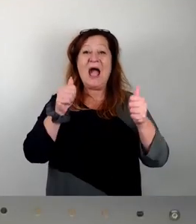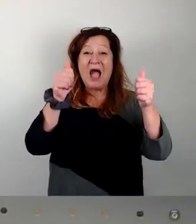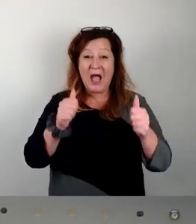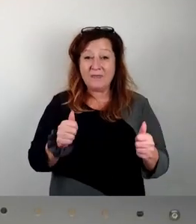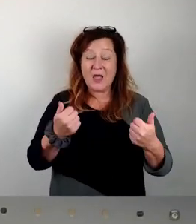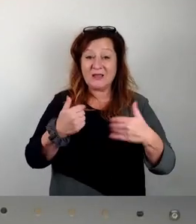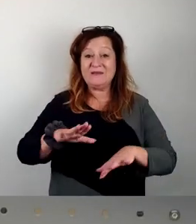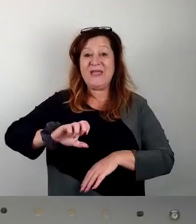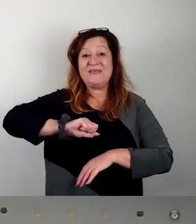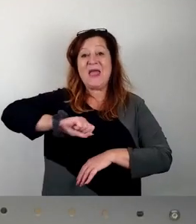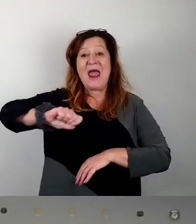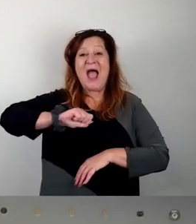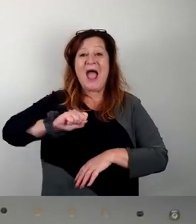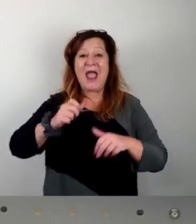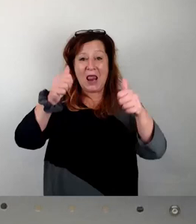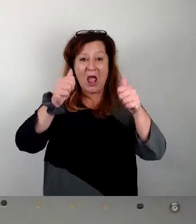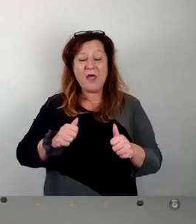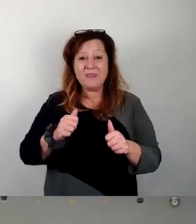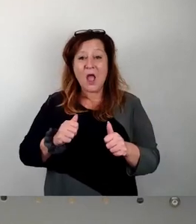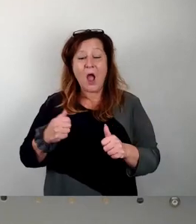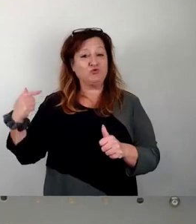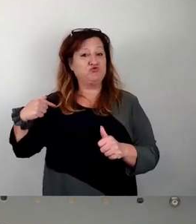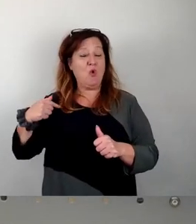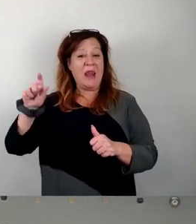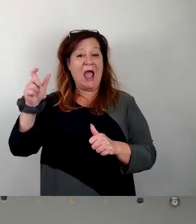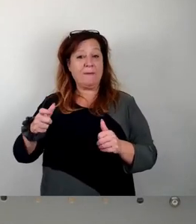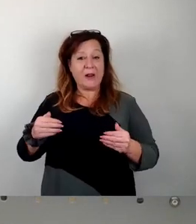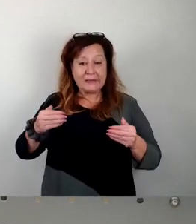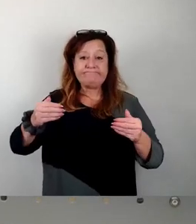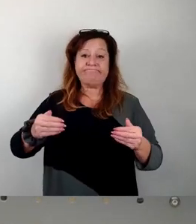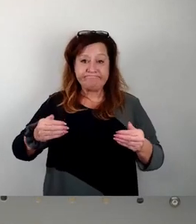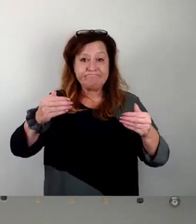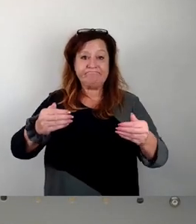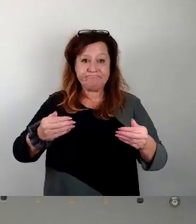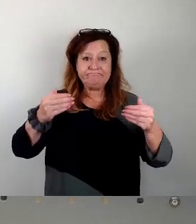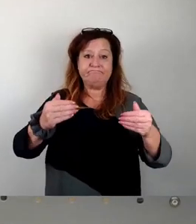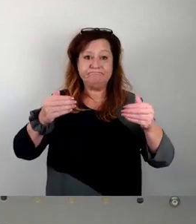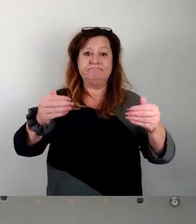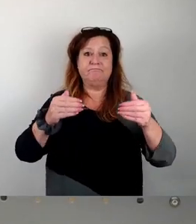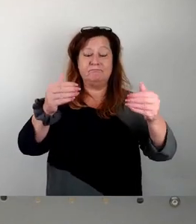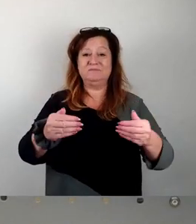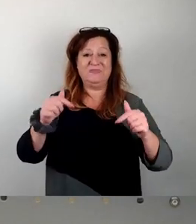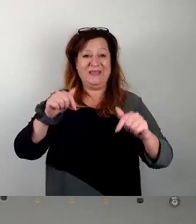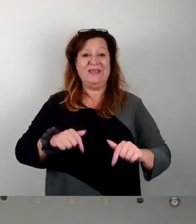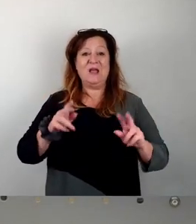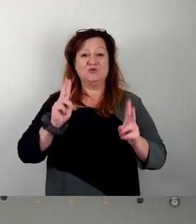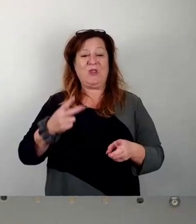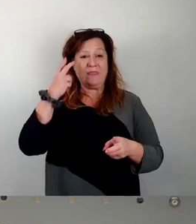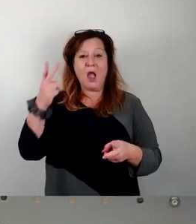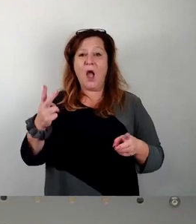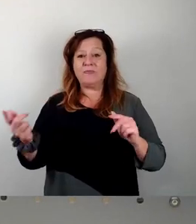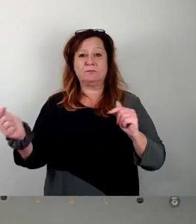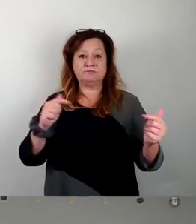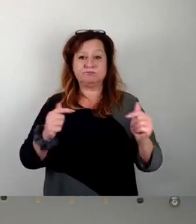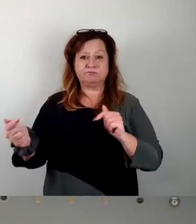der seit April immer wieder aufs Neue verschoben, vertagt und dessen Debatte augenscheinlich hier in diesem Stadtrat mehrheitlich verhindert